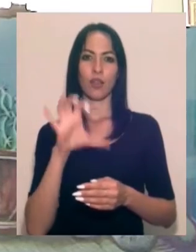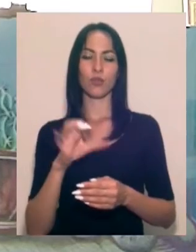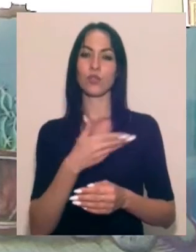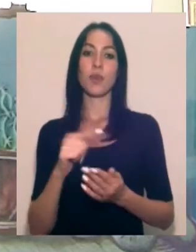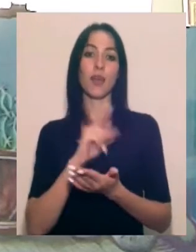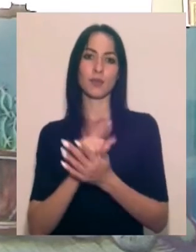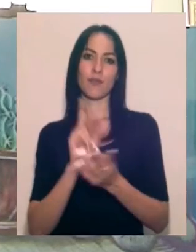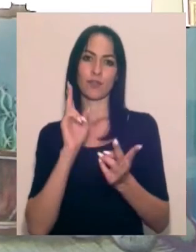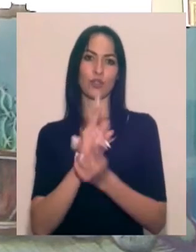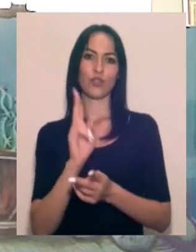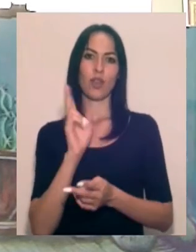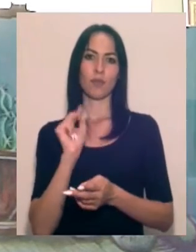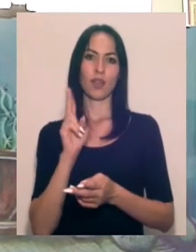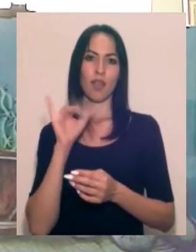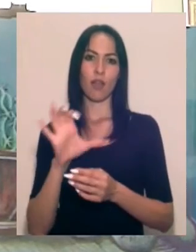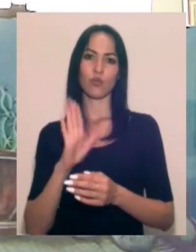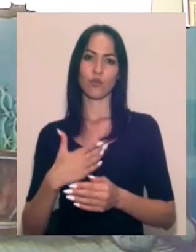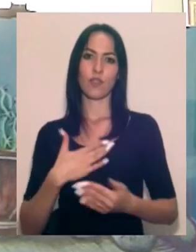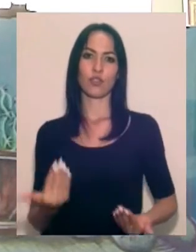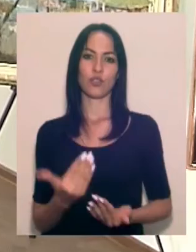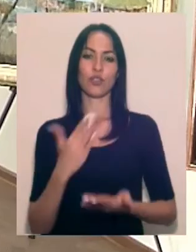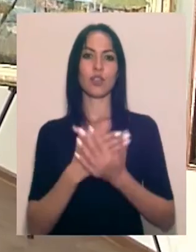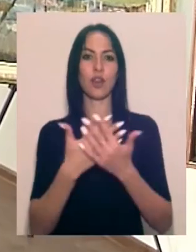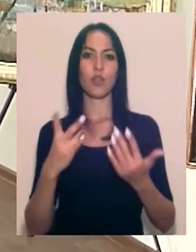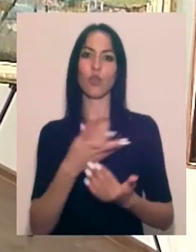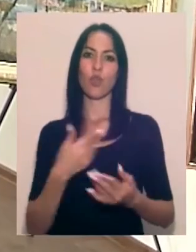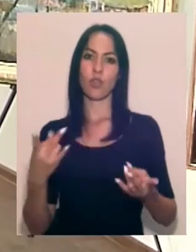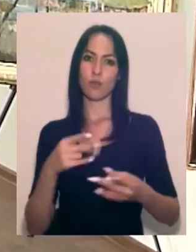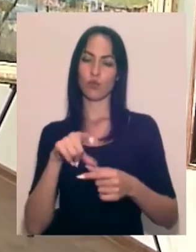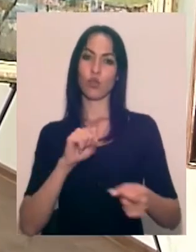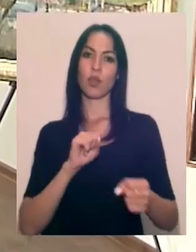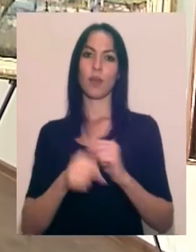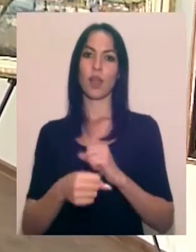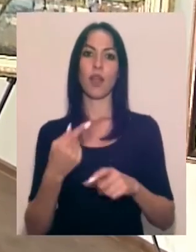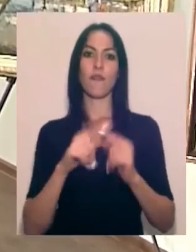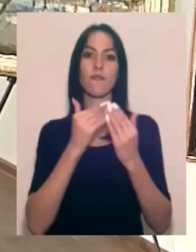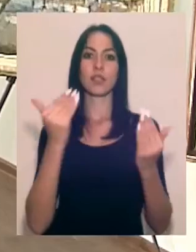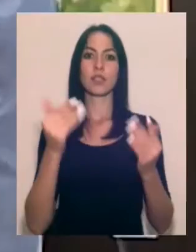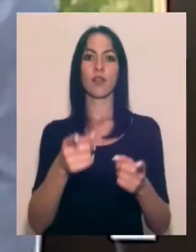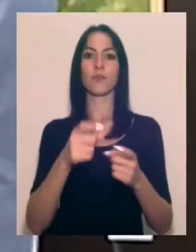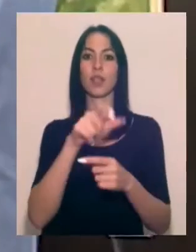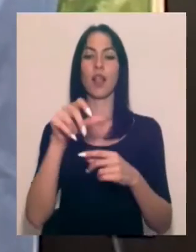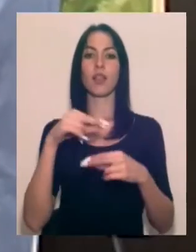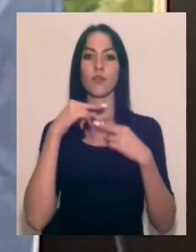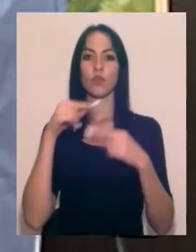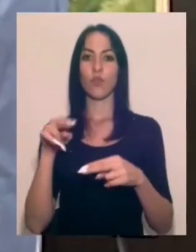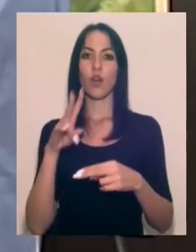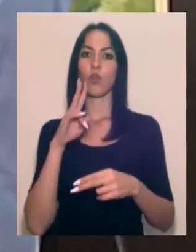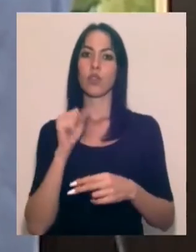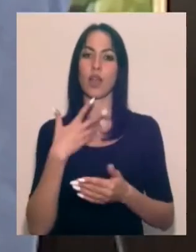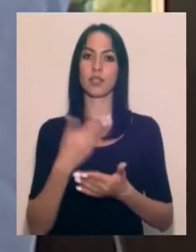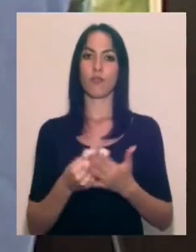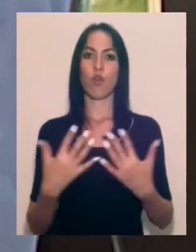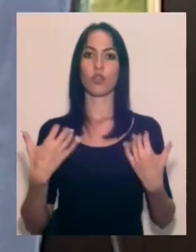житті. Вони бувають різні, але нам треба їх приєднати. Ця виставка закликає глядачів звернути увагу на своє здоров'я,